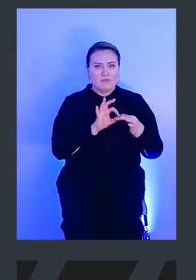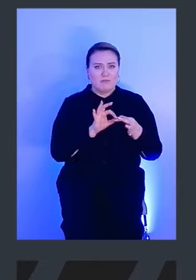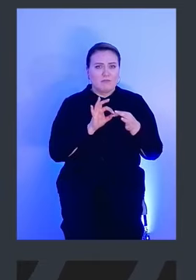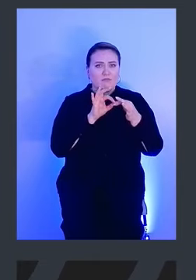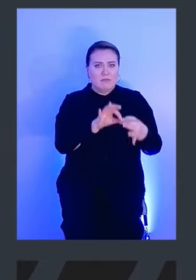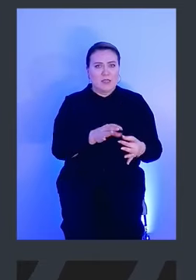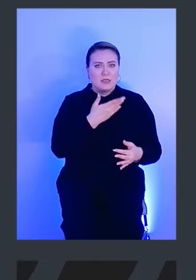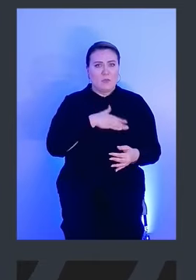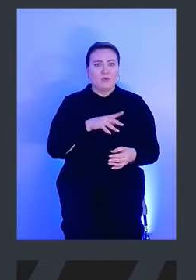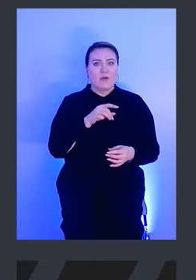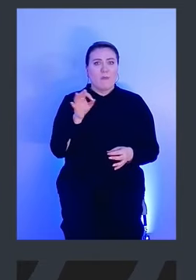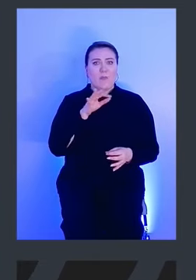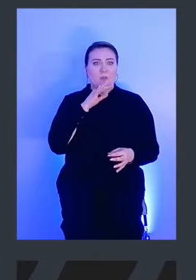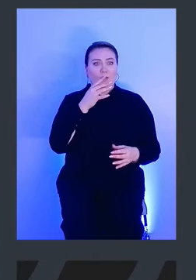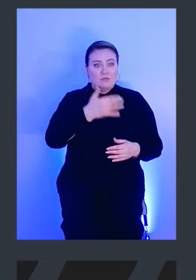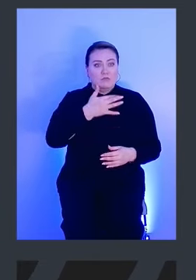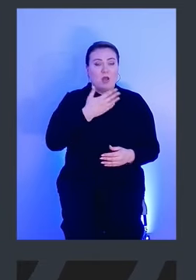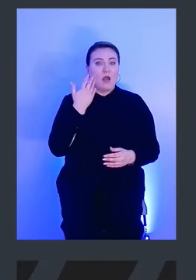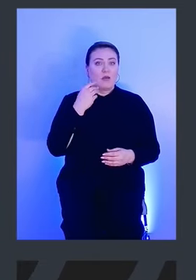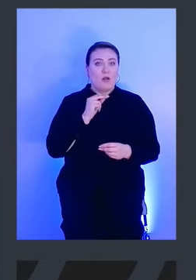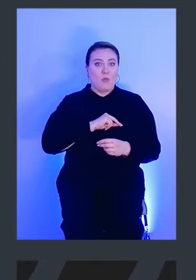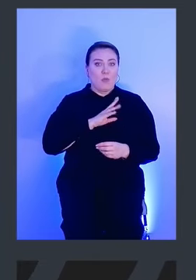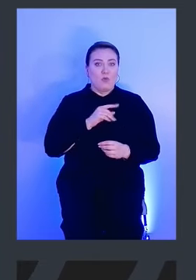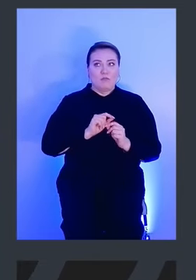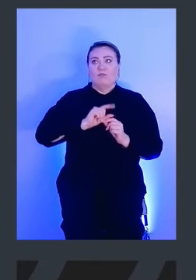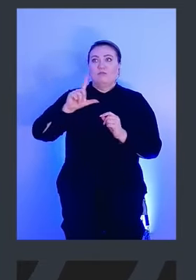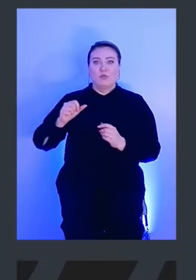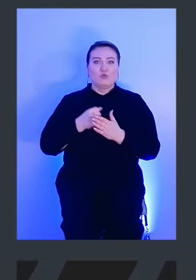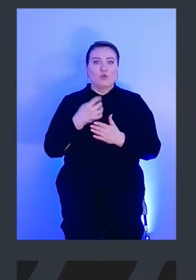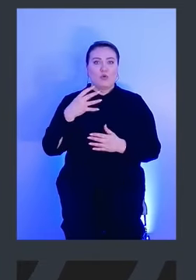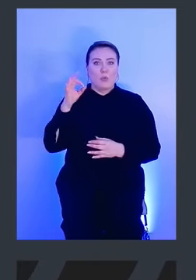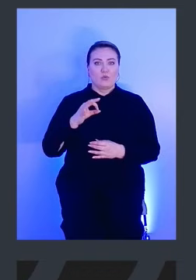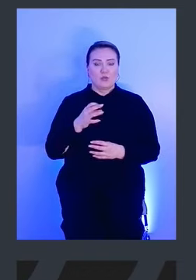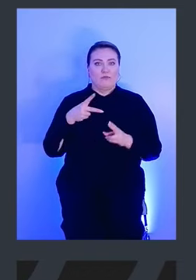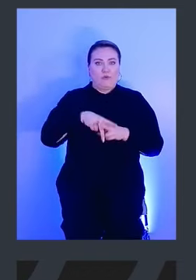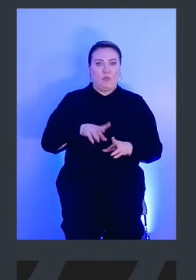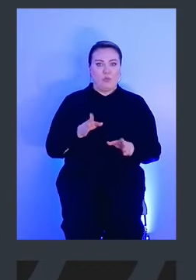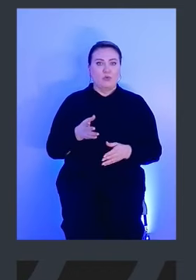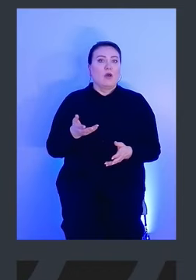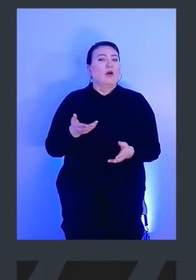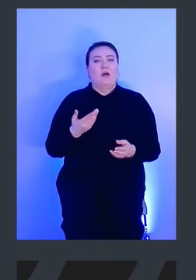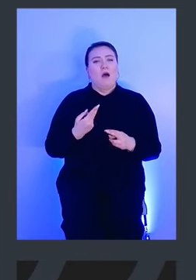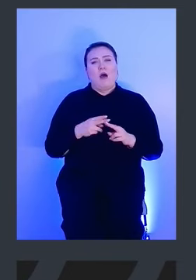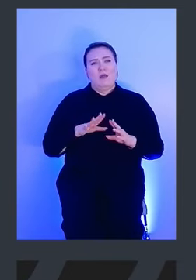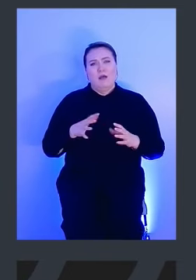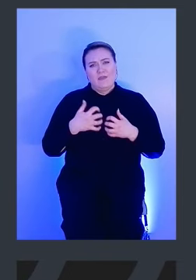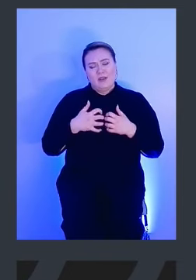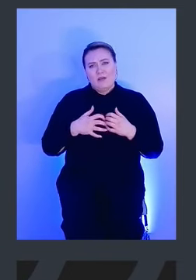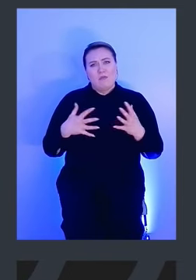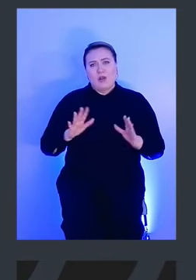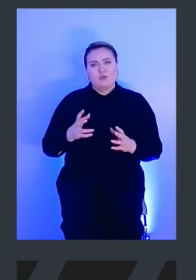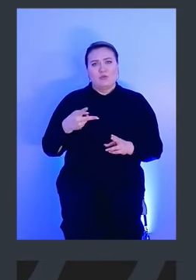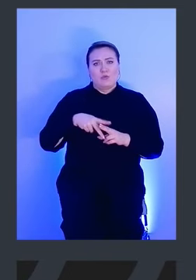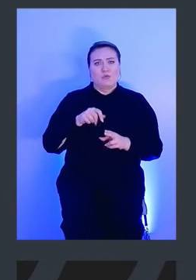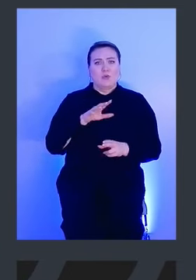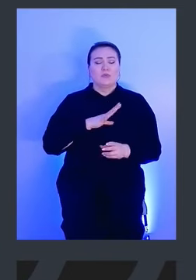есть, в моменте может быть, ну, скачок до 40%, например. Вот. А так, в среднем, это небольшие нагрузки могут быть